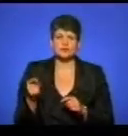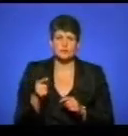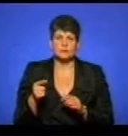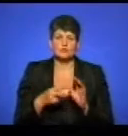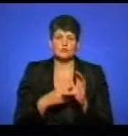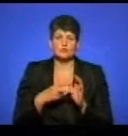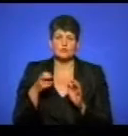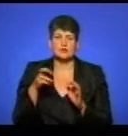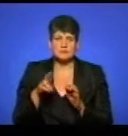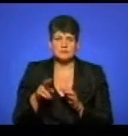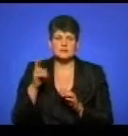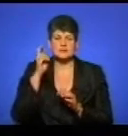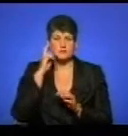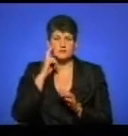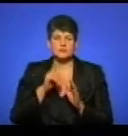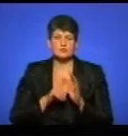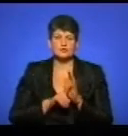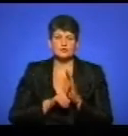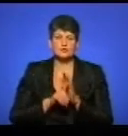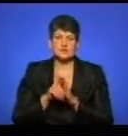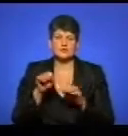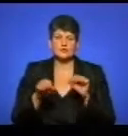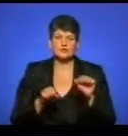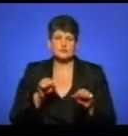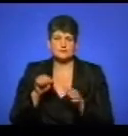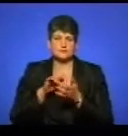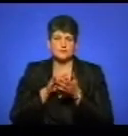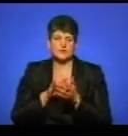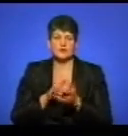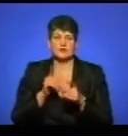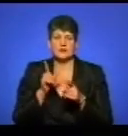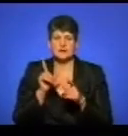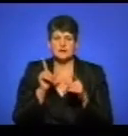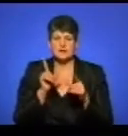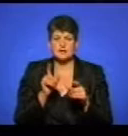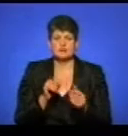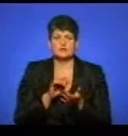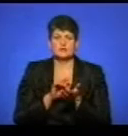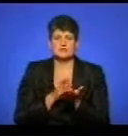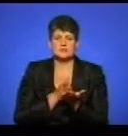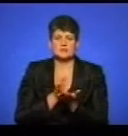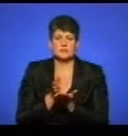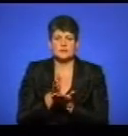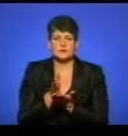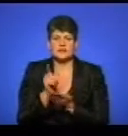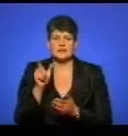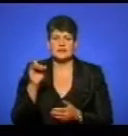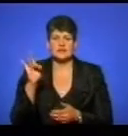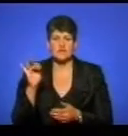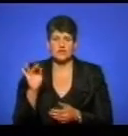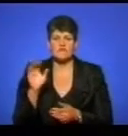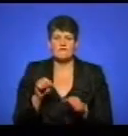України вони розпочали велосипедний промо-тур, який проходить українською ділянкою туристичного маршруту «Євровело